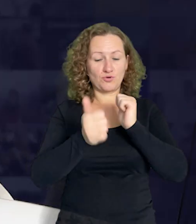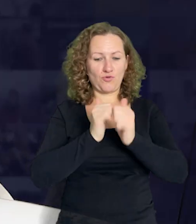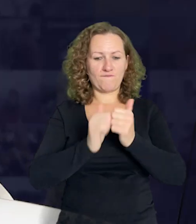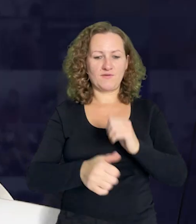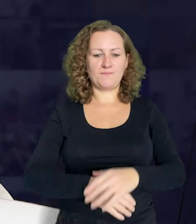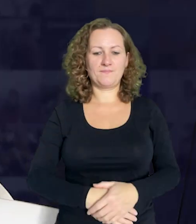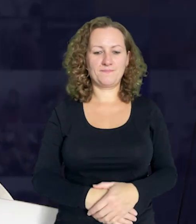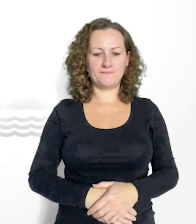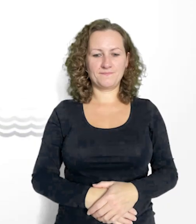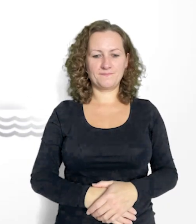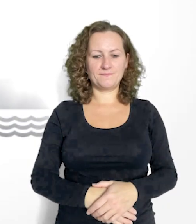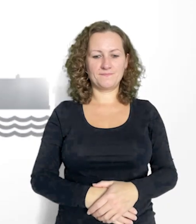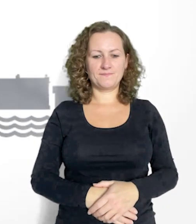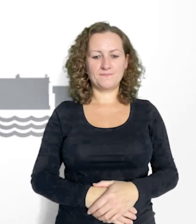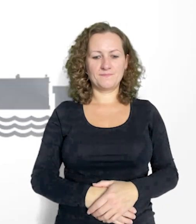Informacje sportowe.